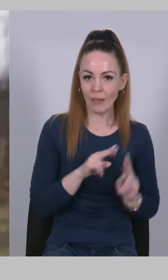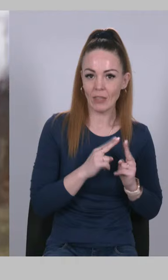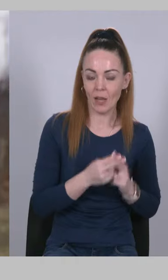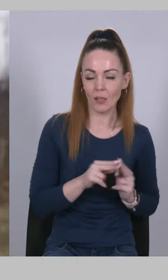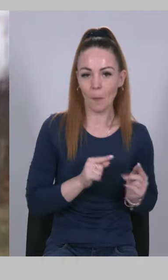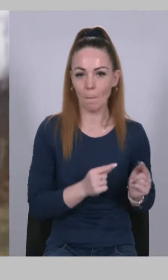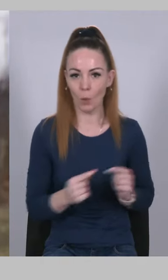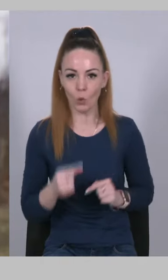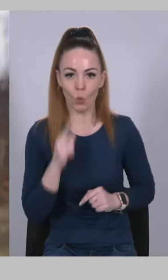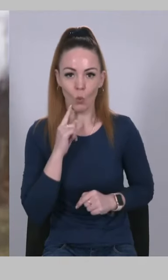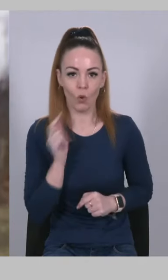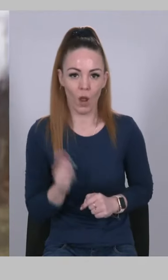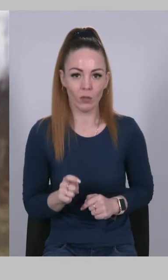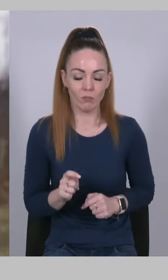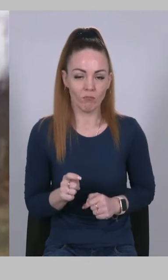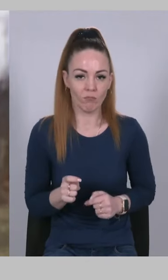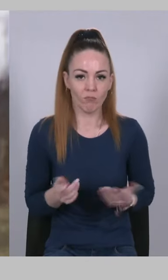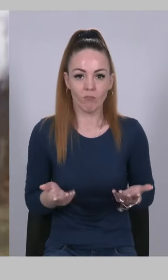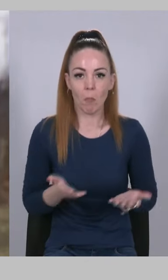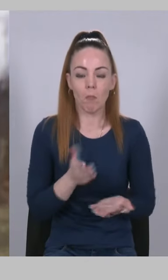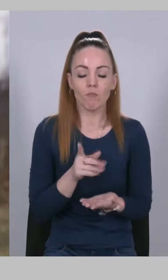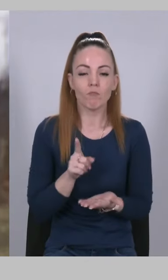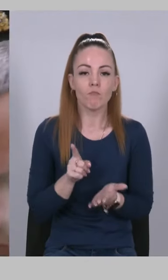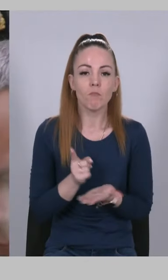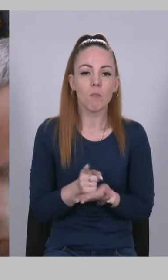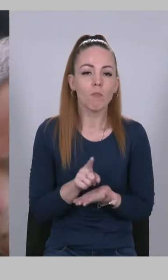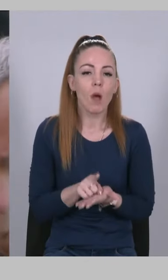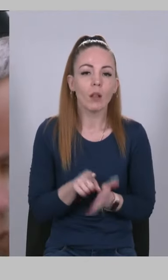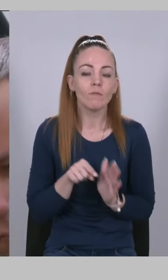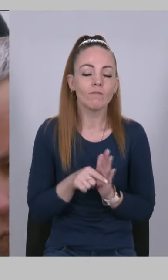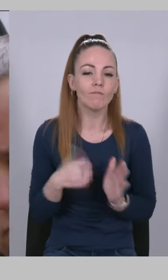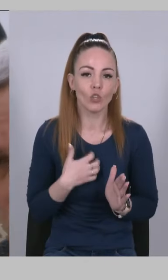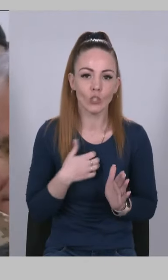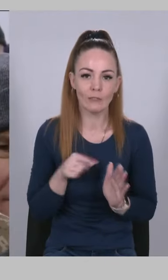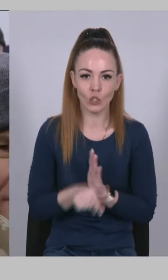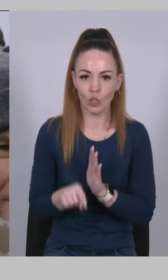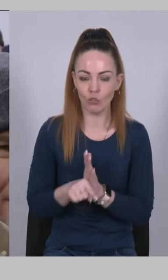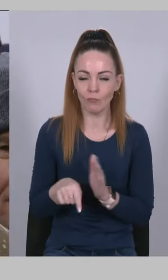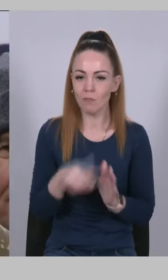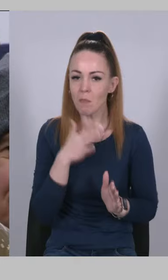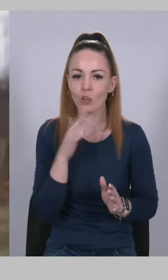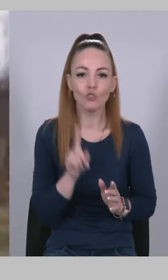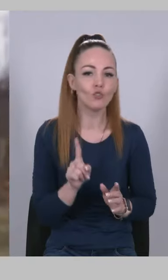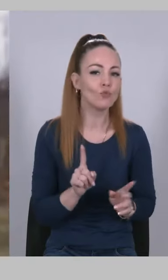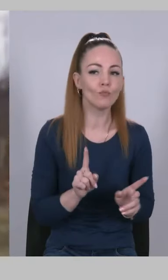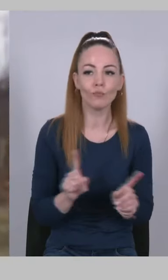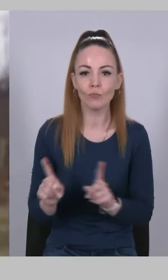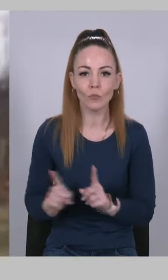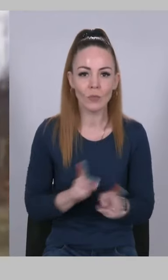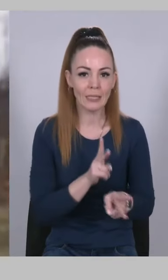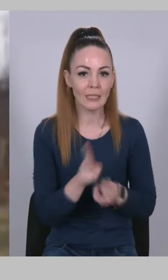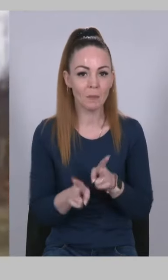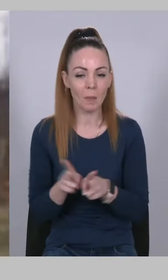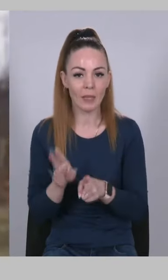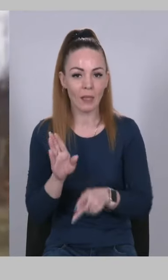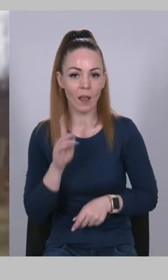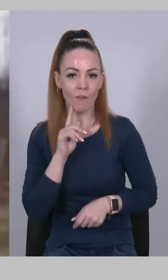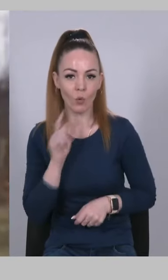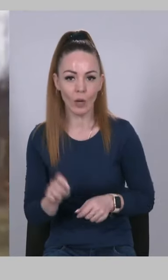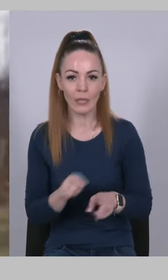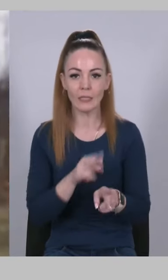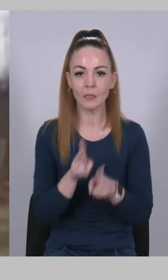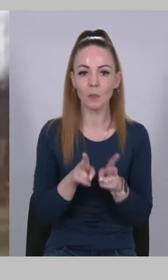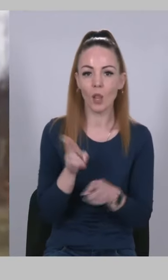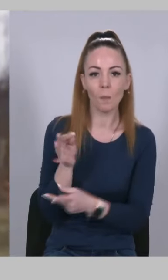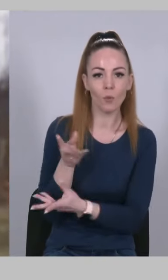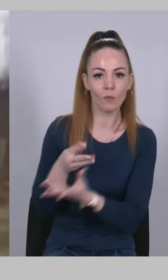України, мала важливе значення. Вона багато чого змінила. Змінила в Україні і змінила по всьому